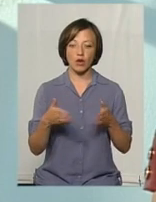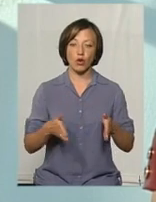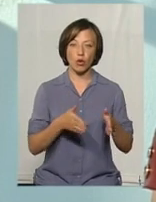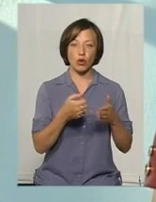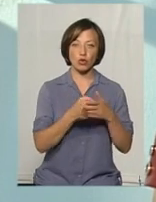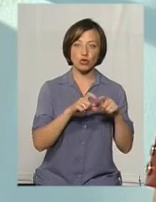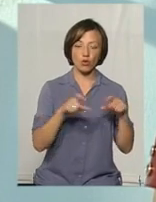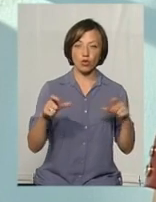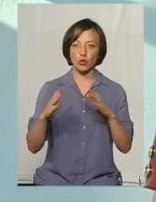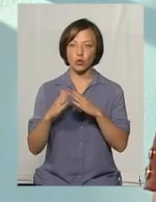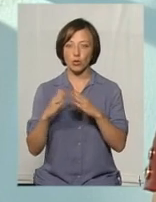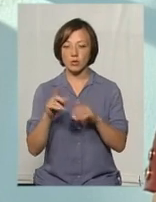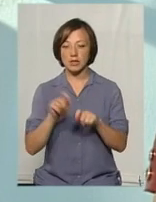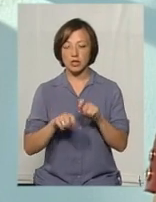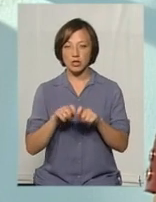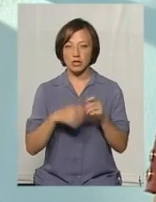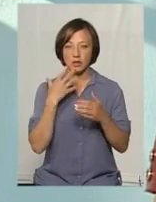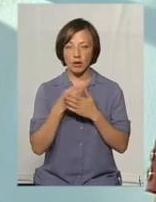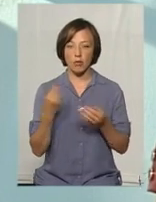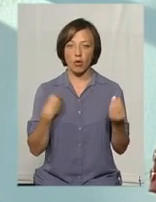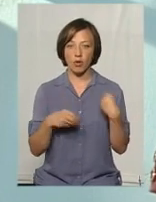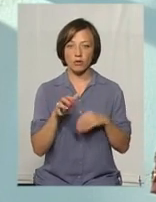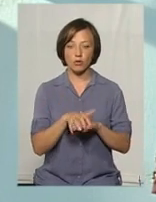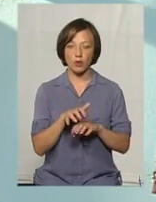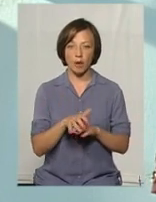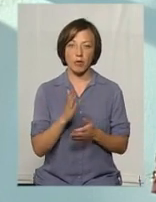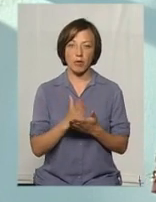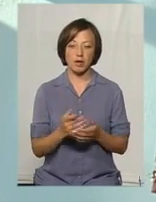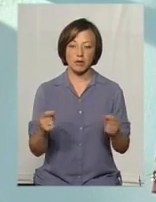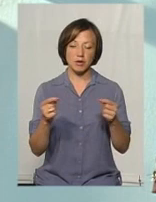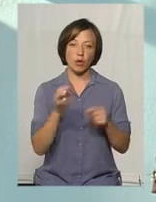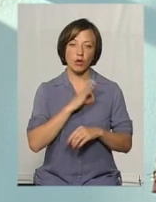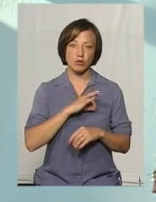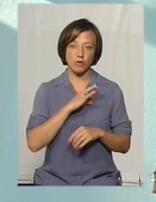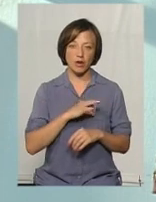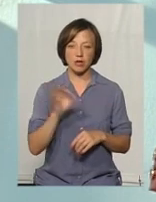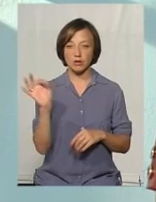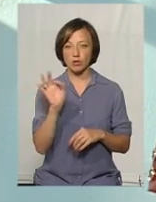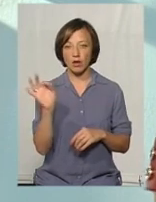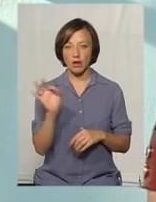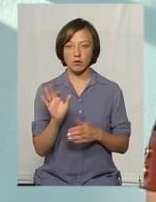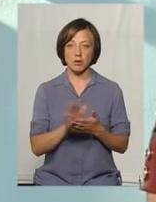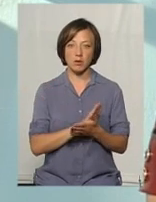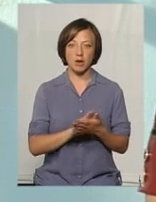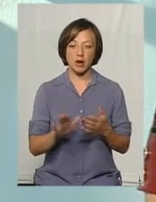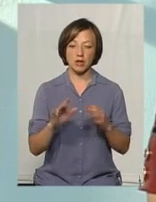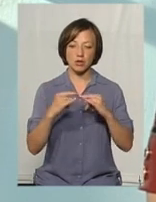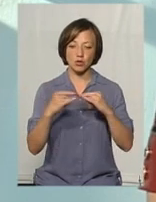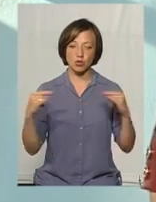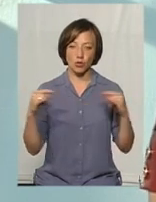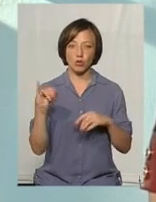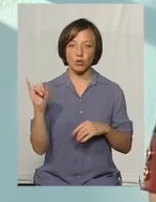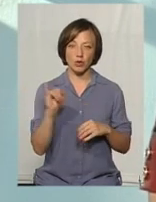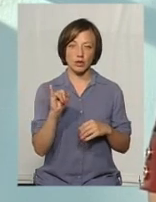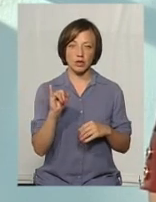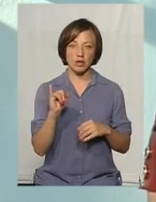це стежити за своїм одягом, взуттям, і мати певні, користуватися туалетом, прибирати зі столу і